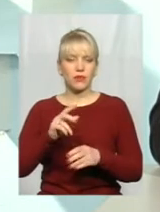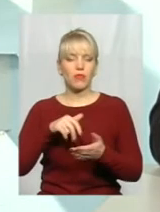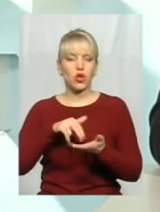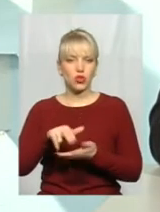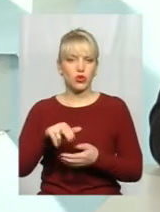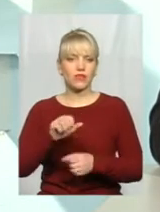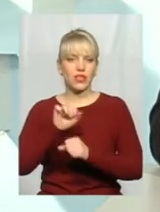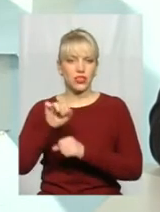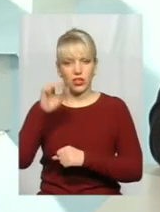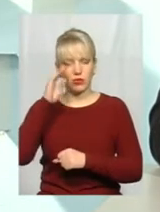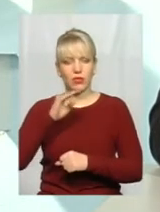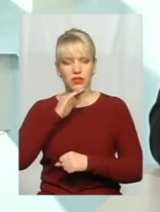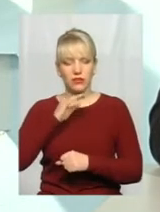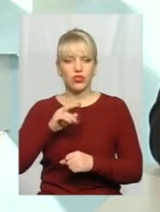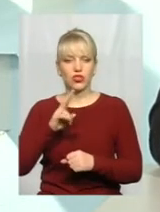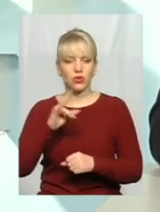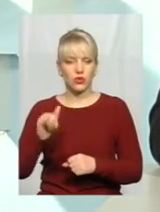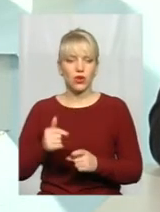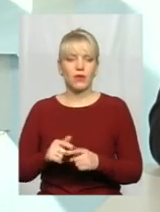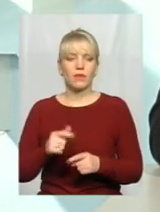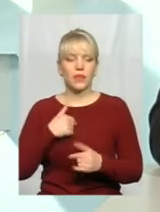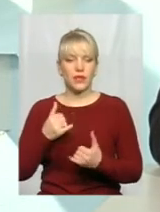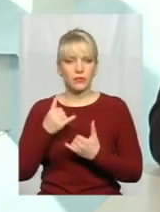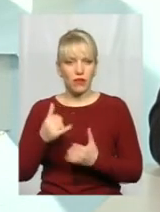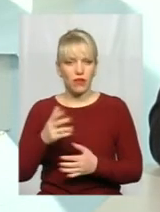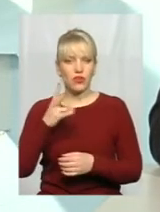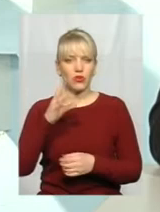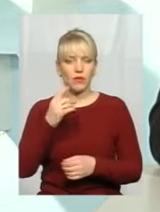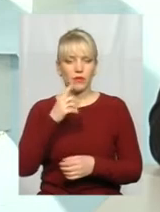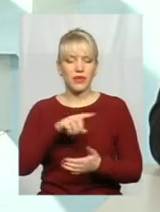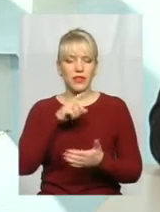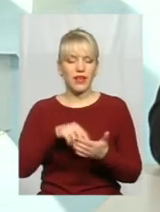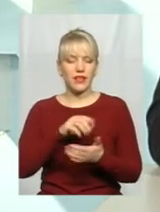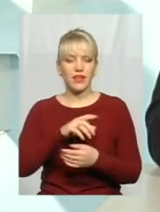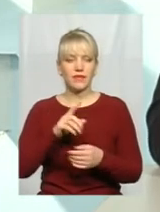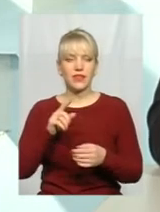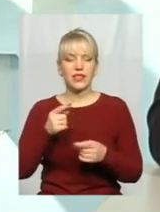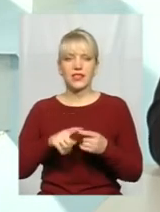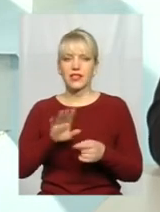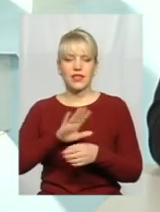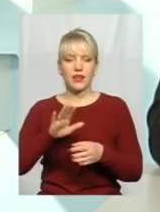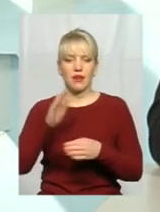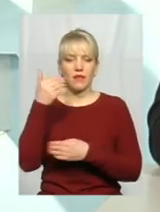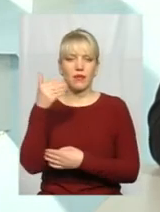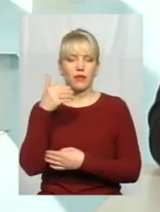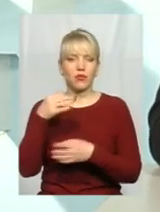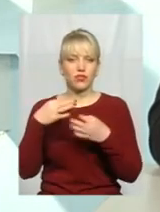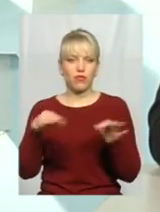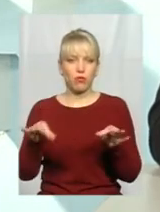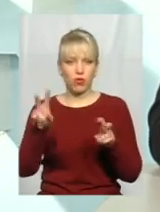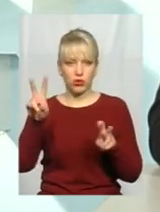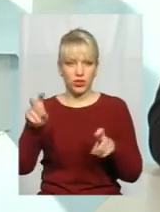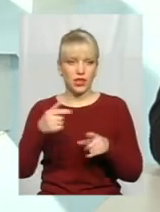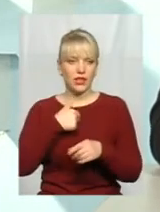вчинку на той момент. Питання не в тому, що червоно-чорний прапор – це не прапор свободи. Це не прапор свободи.